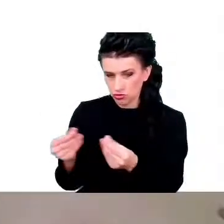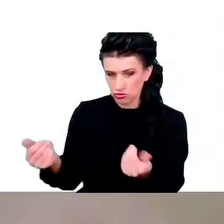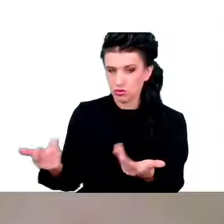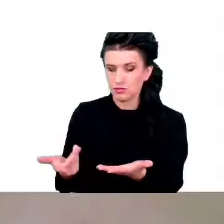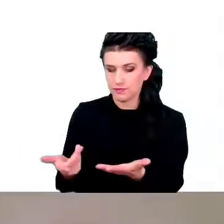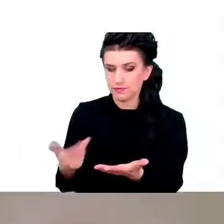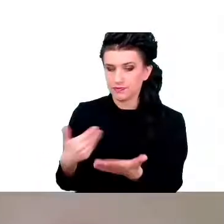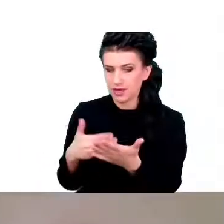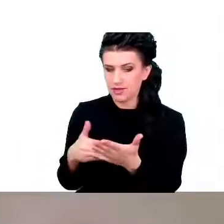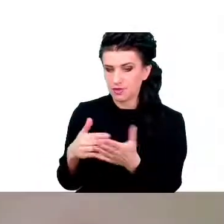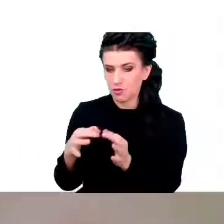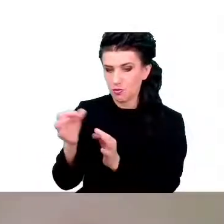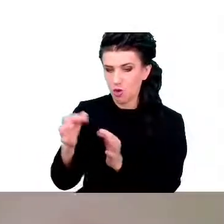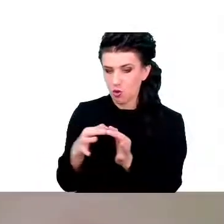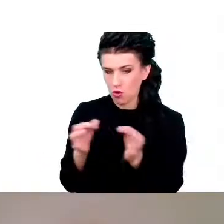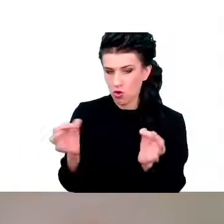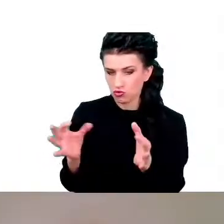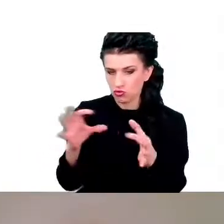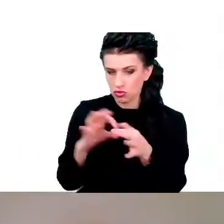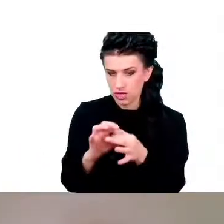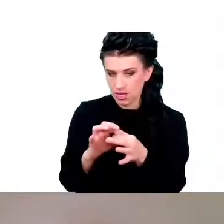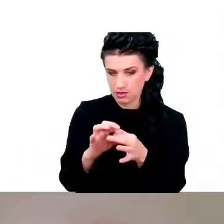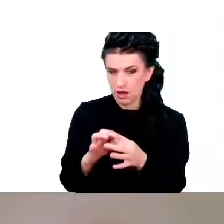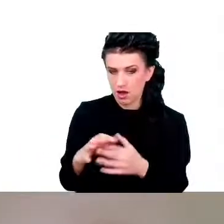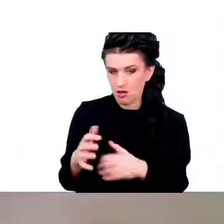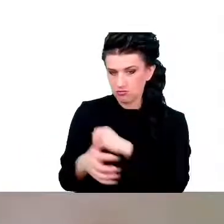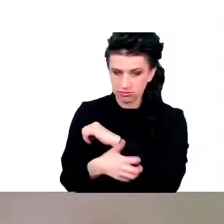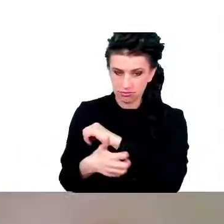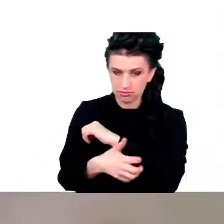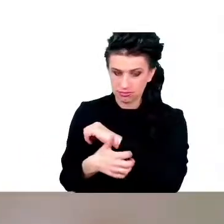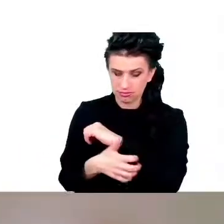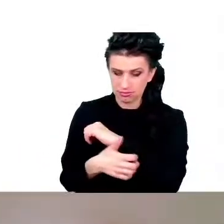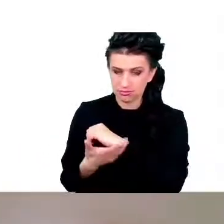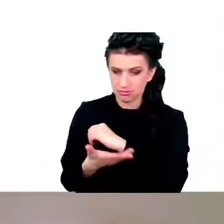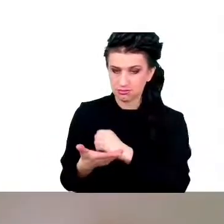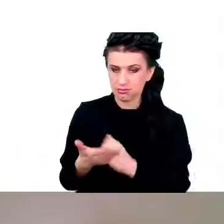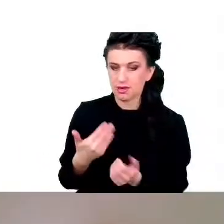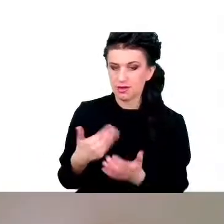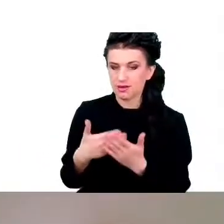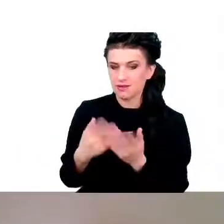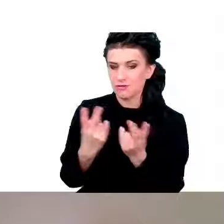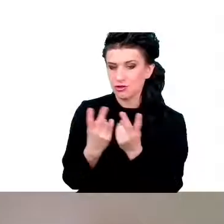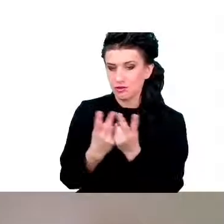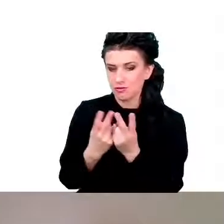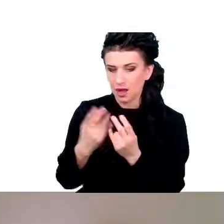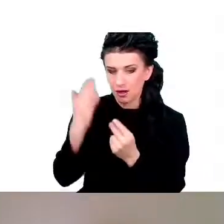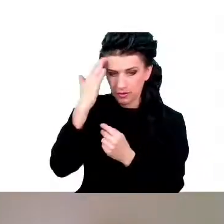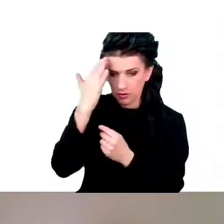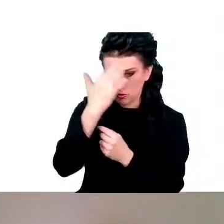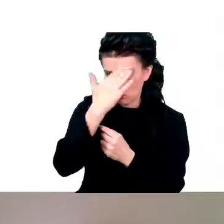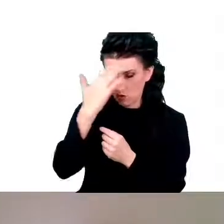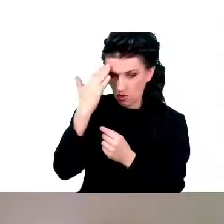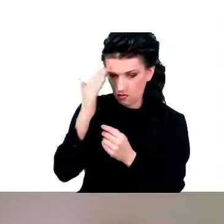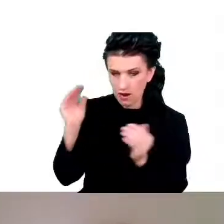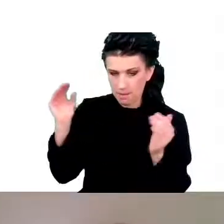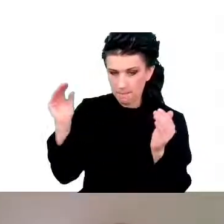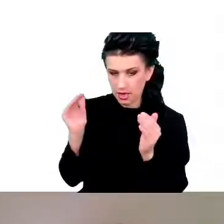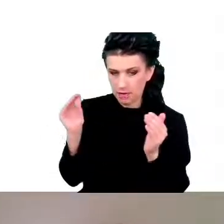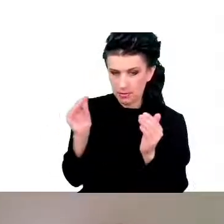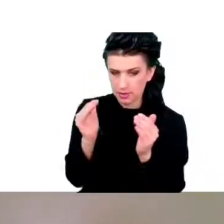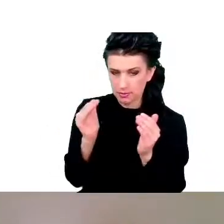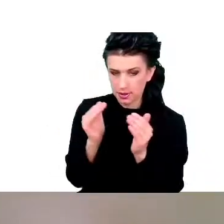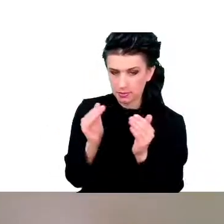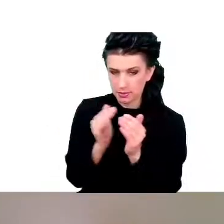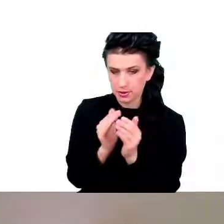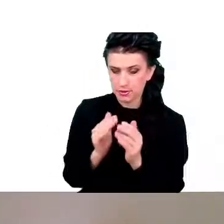ogóle mniejszą możliwość do zapisywania informacji. jakby nasz dysk twardy się zmniejszył w komputerze, albo